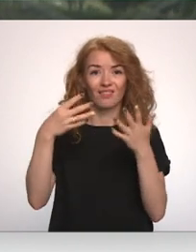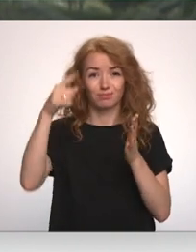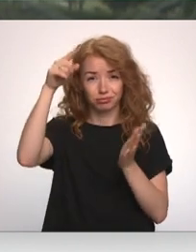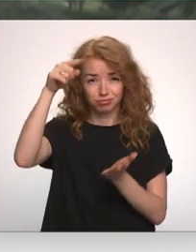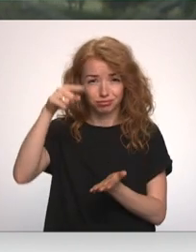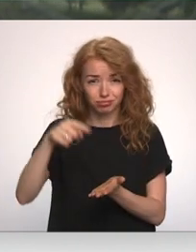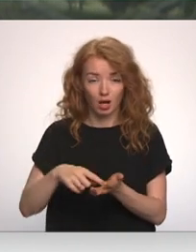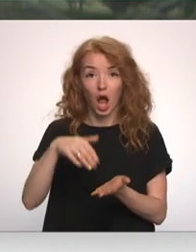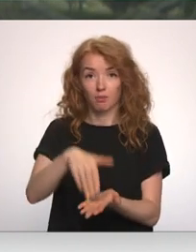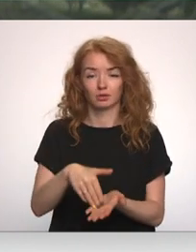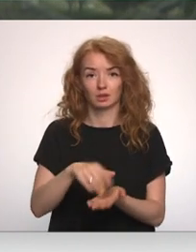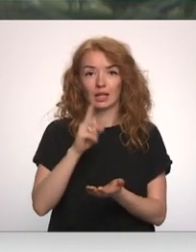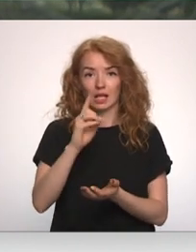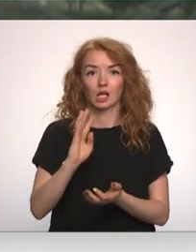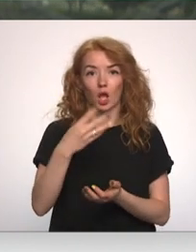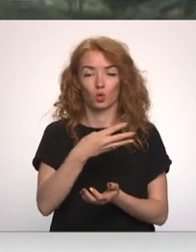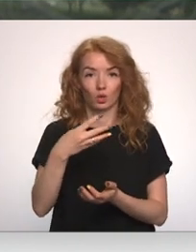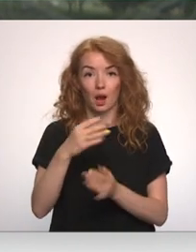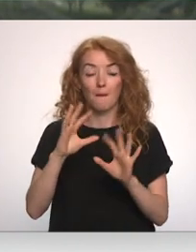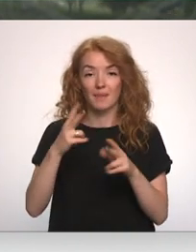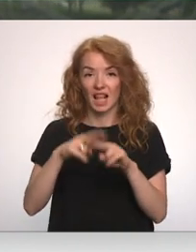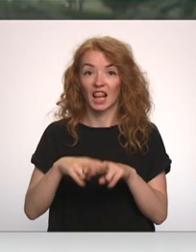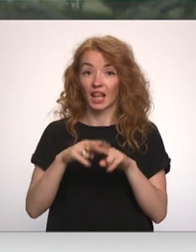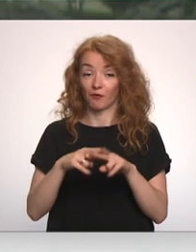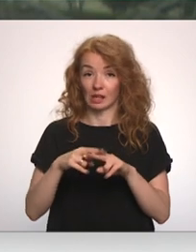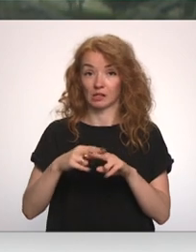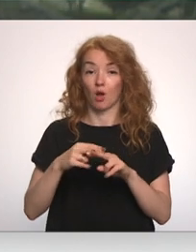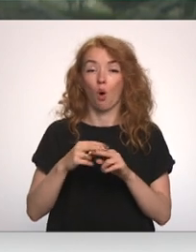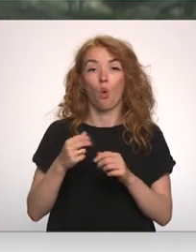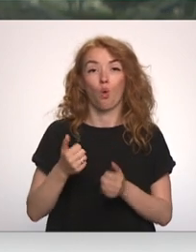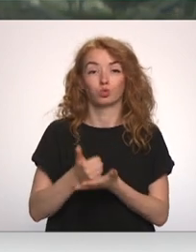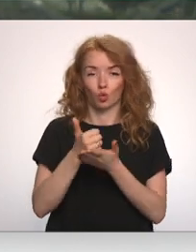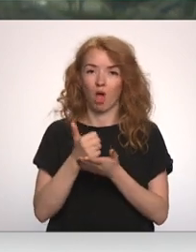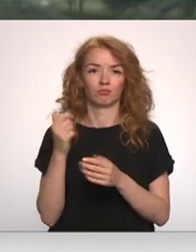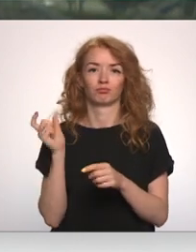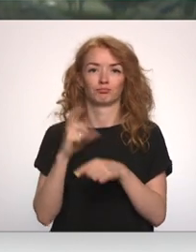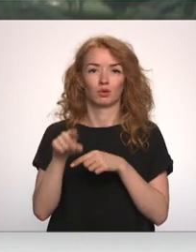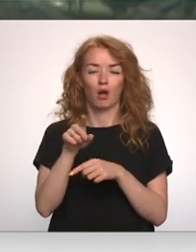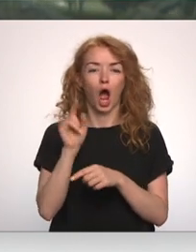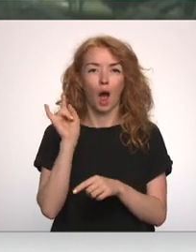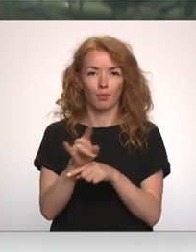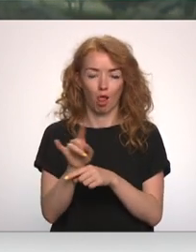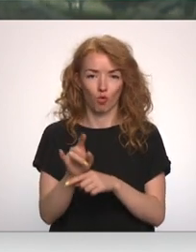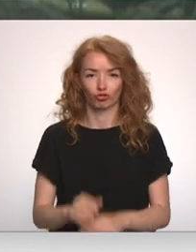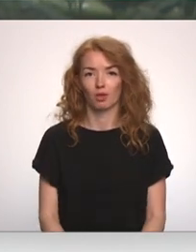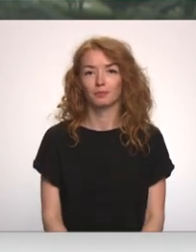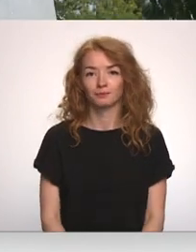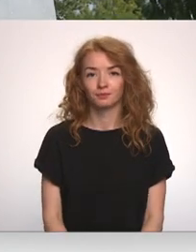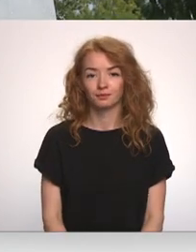stāvu un apstājies tikai pie ceturtā, bet liftu uzturētājs apgalvo, ka tā ir apmelošana. Dāvids Fredenfelds turpina.